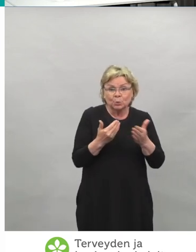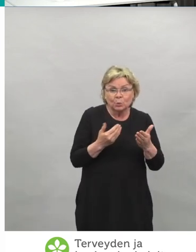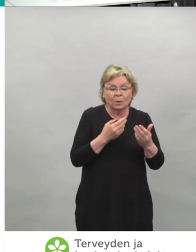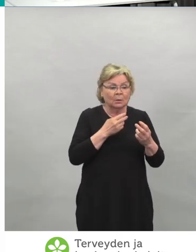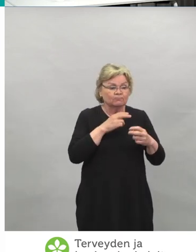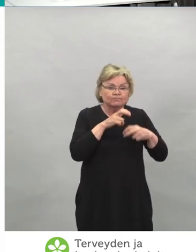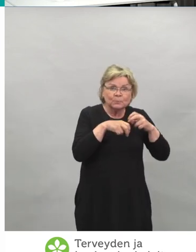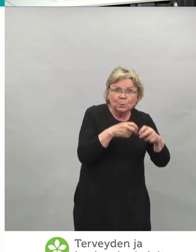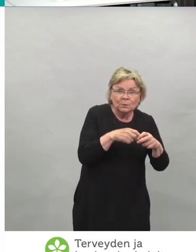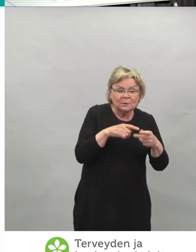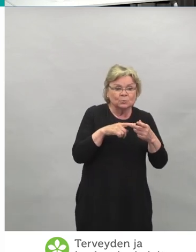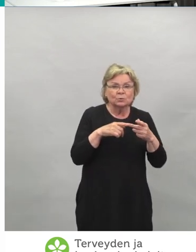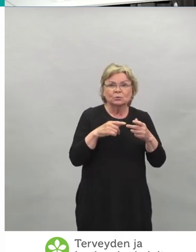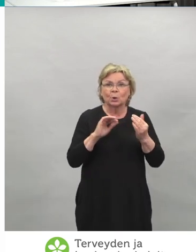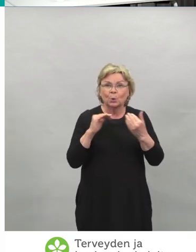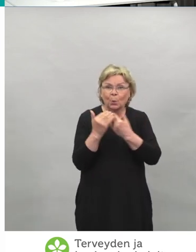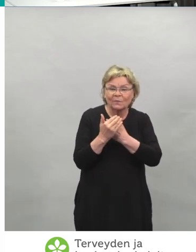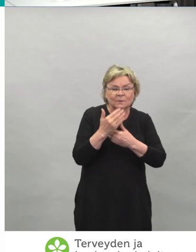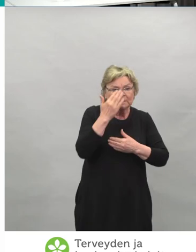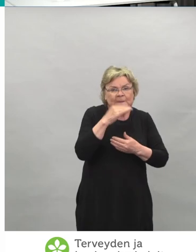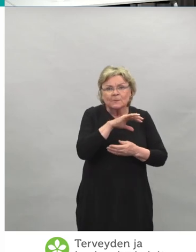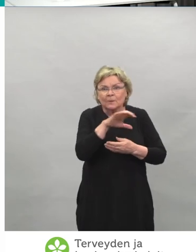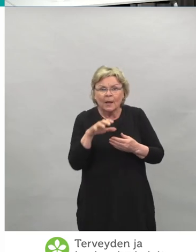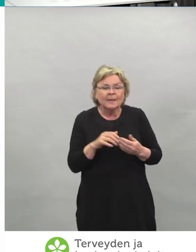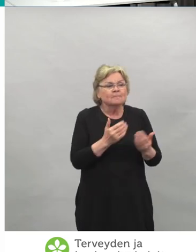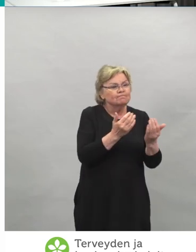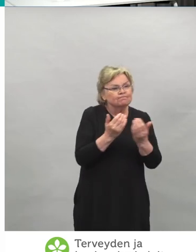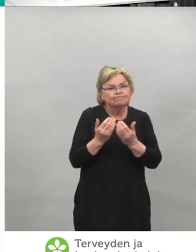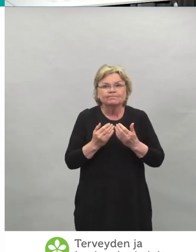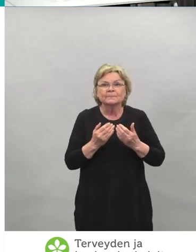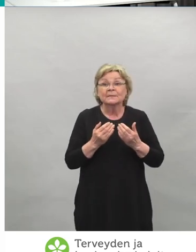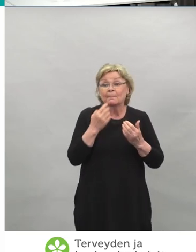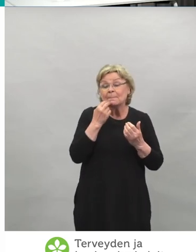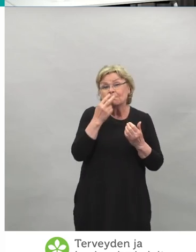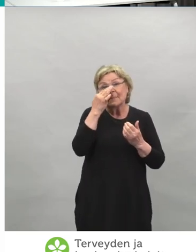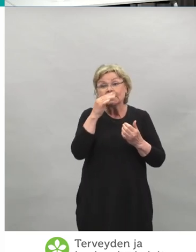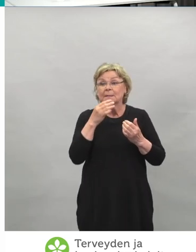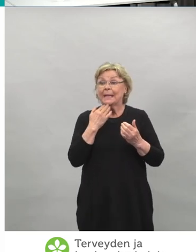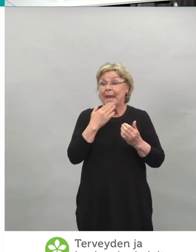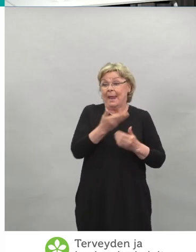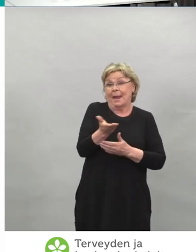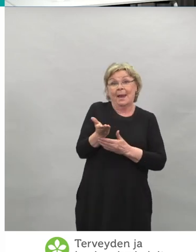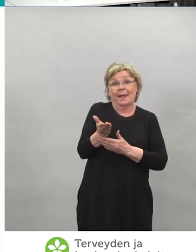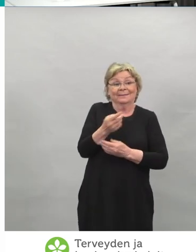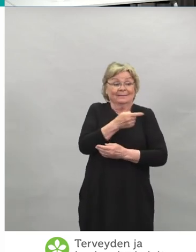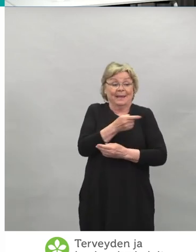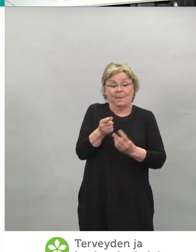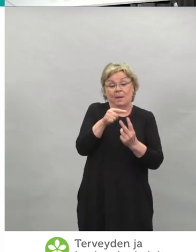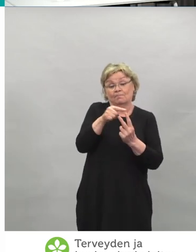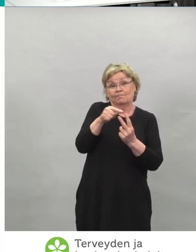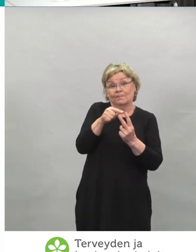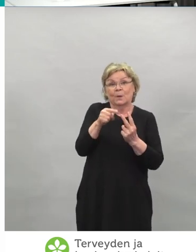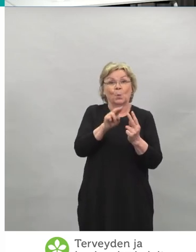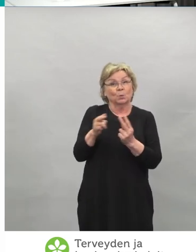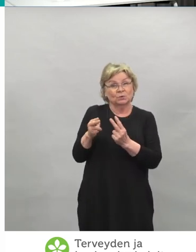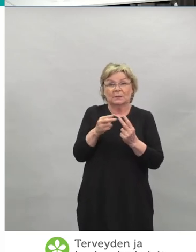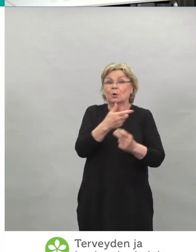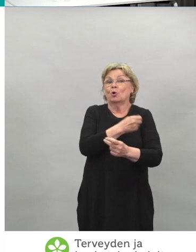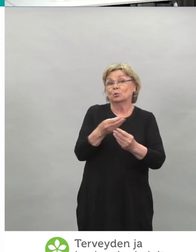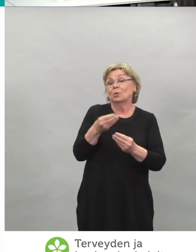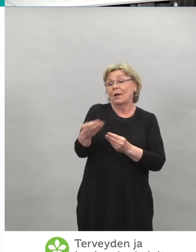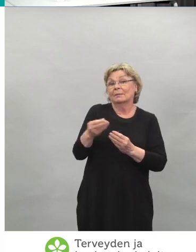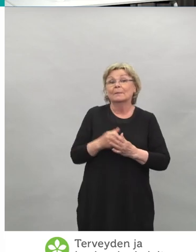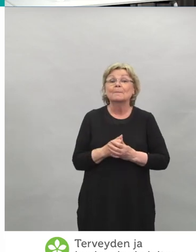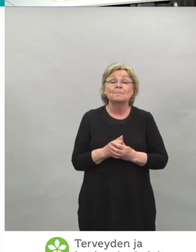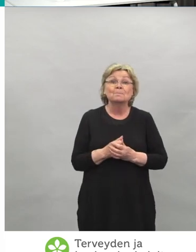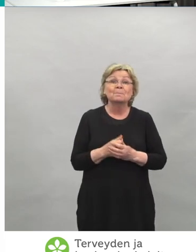turvallisuustietoja, että kenelle sitä sitten meillä annettaisiin. Tässä on sitten arviota Suomeen